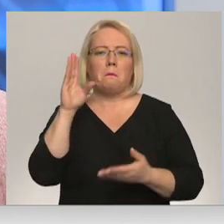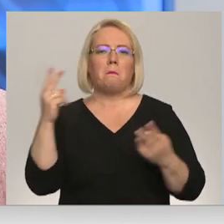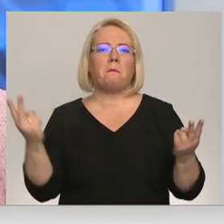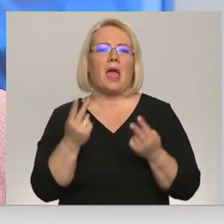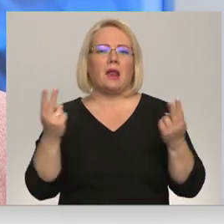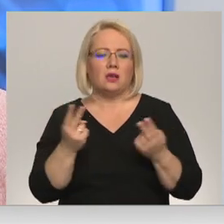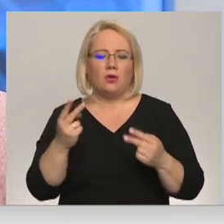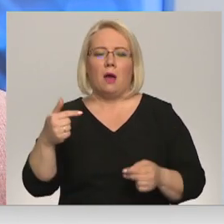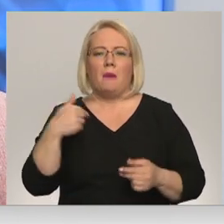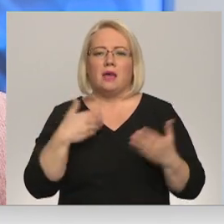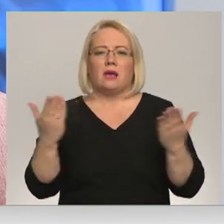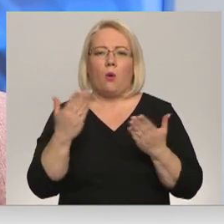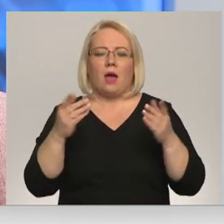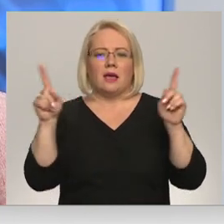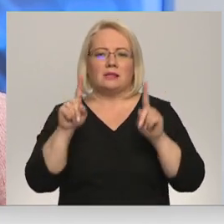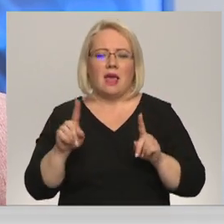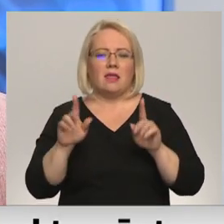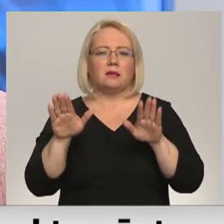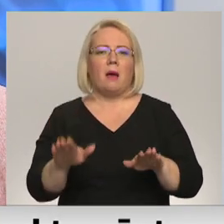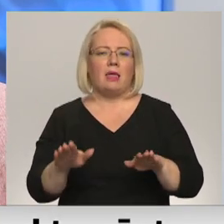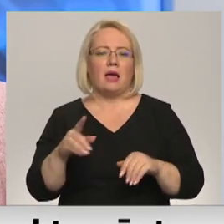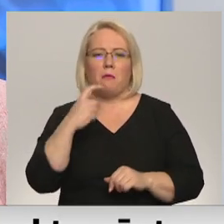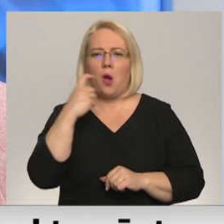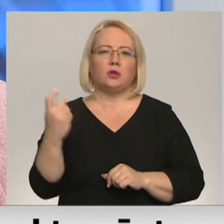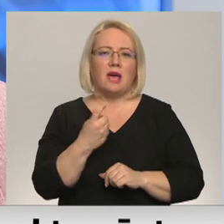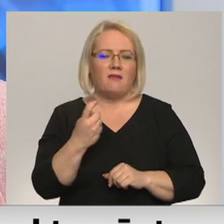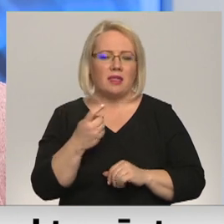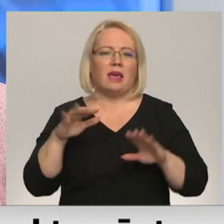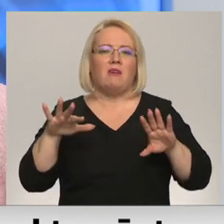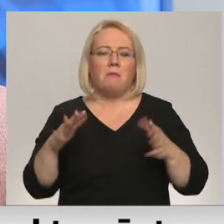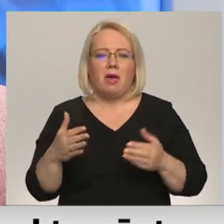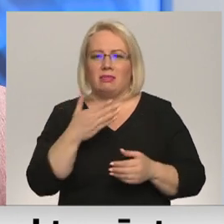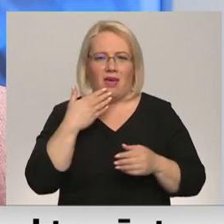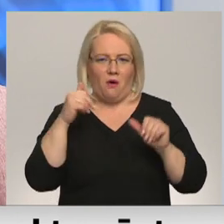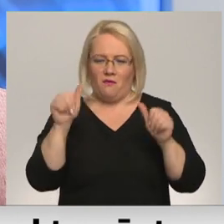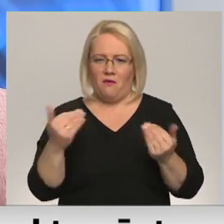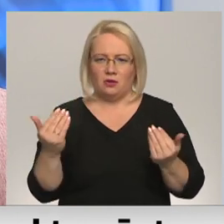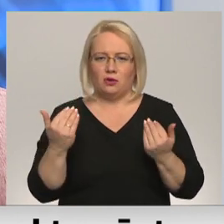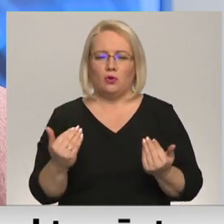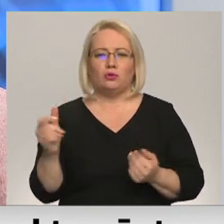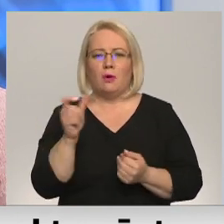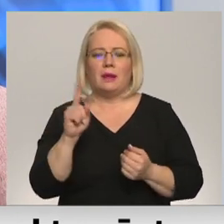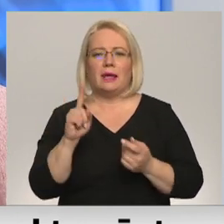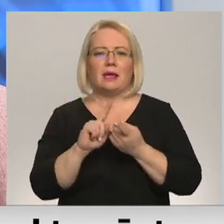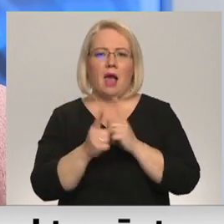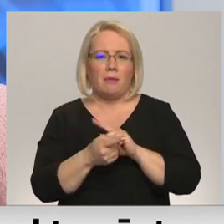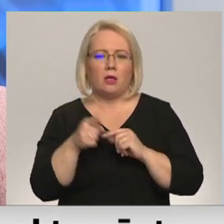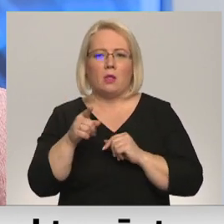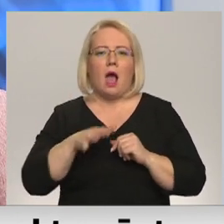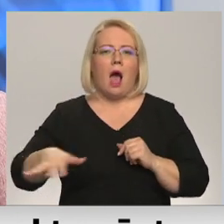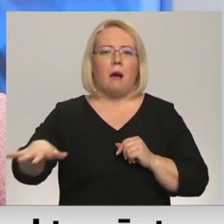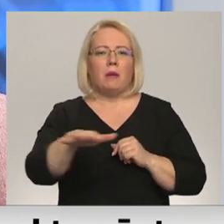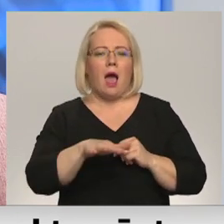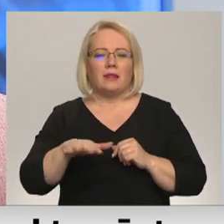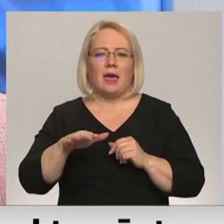Mēs kaut kādās lietās paliekam ļoti konservatīvi, bet mums nav īsti variantu. Šobrīd ir jāmainās, jo tās apkārtējās